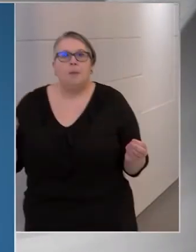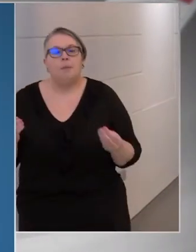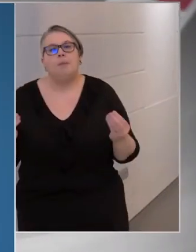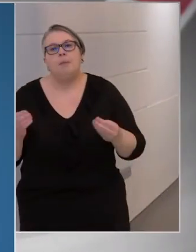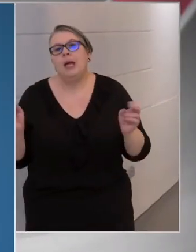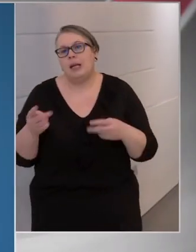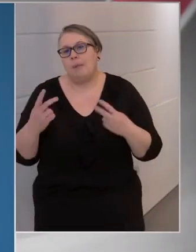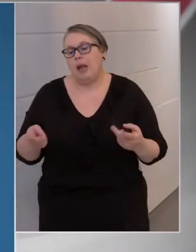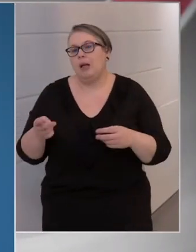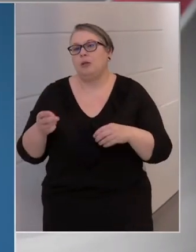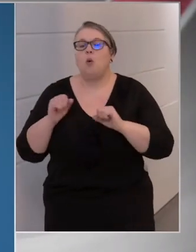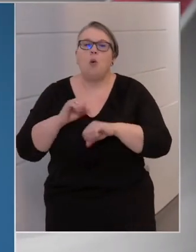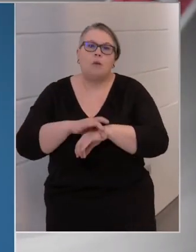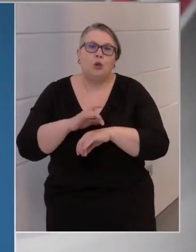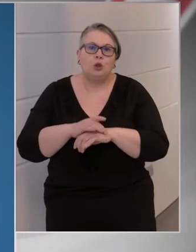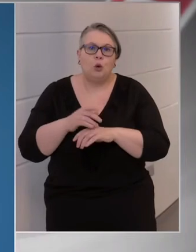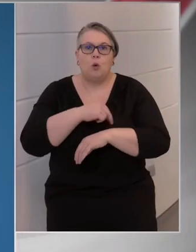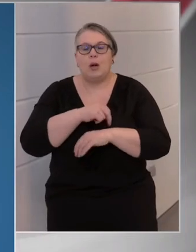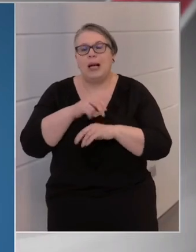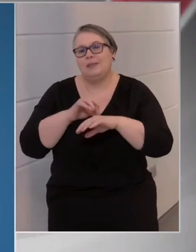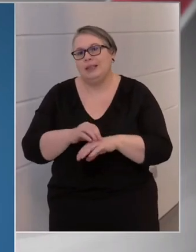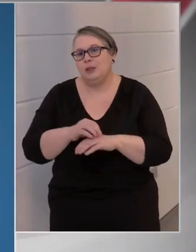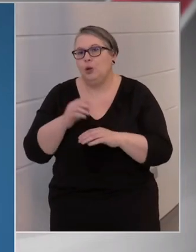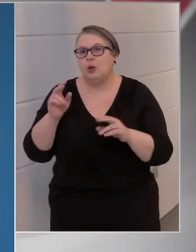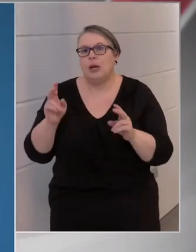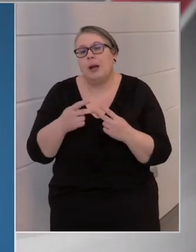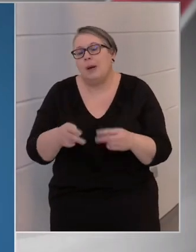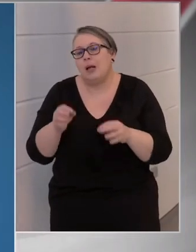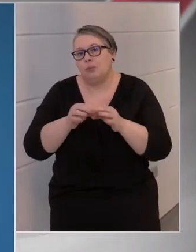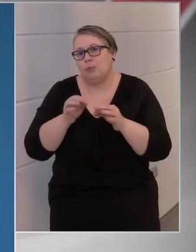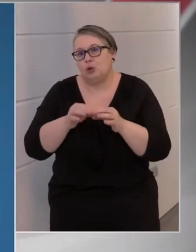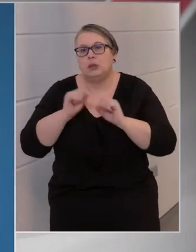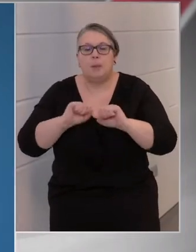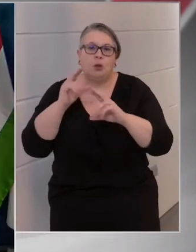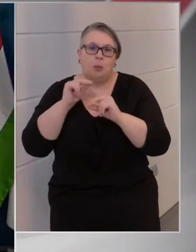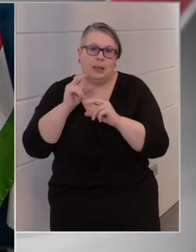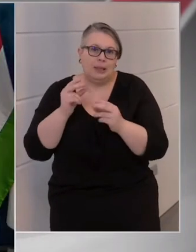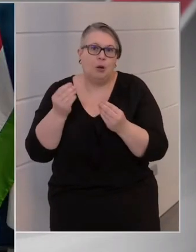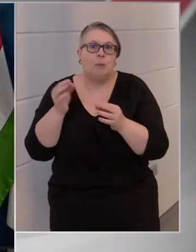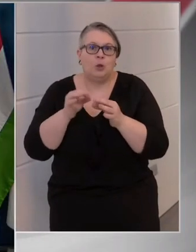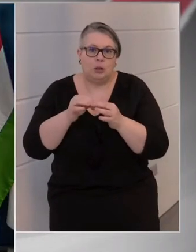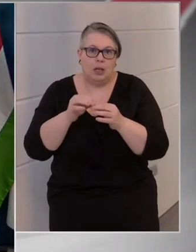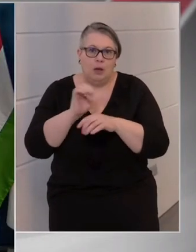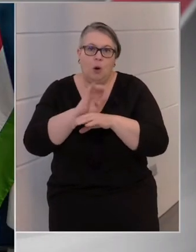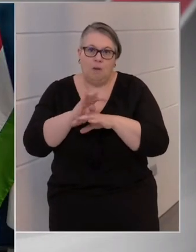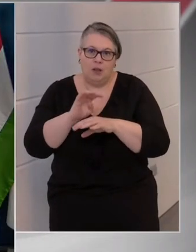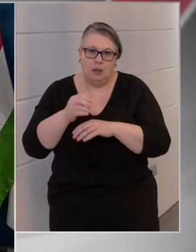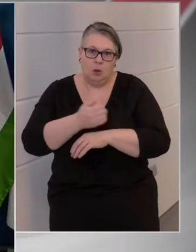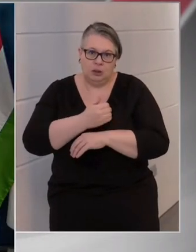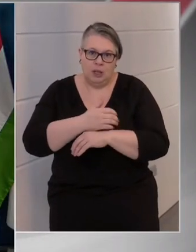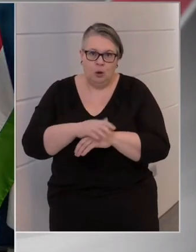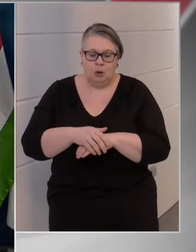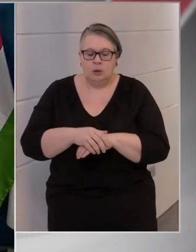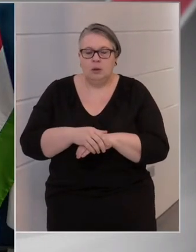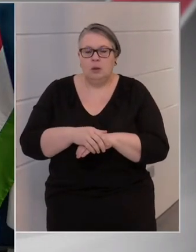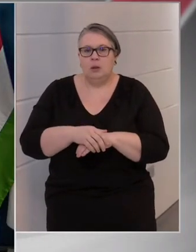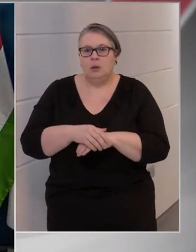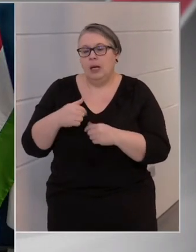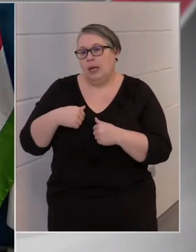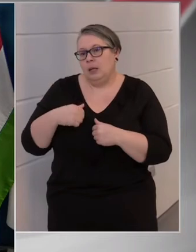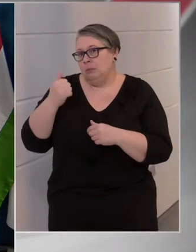kórházvezetők arról, hogy mit történek pontosan a COVID-osztályokon? Hát én naponta